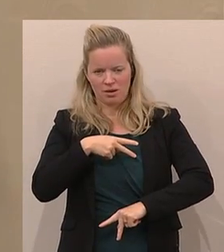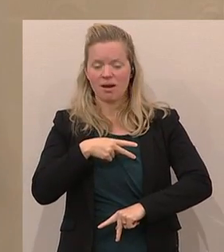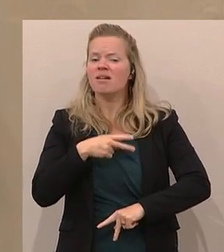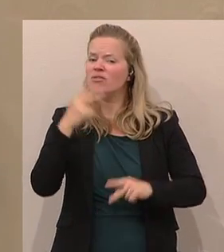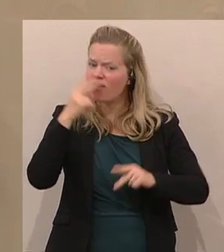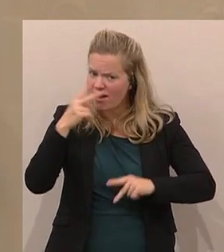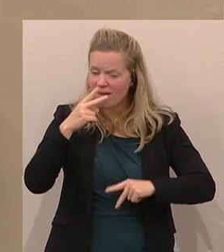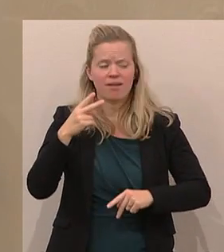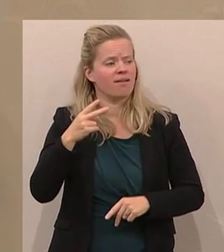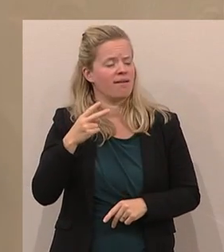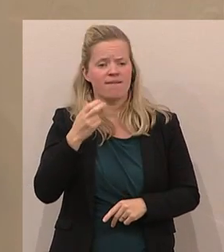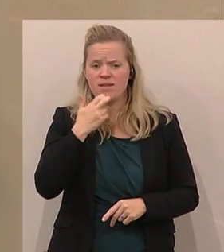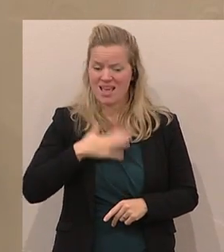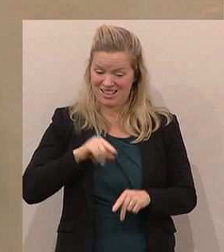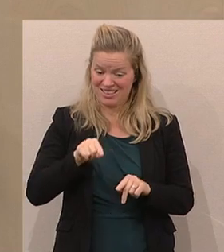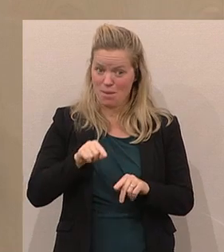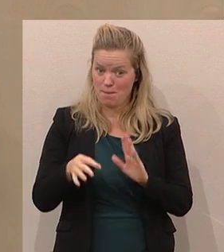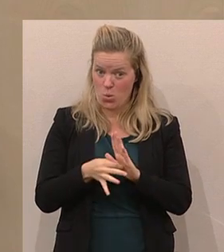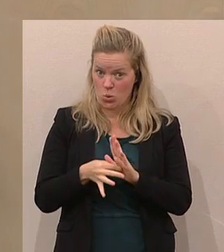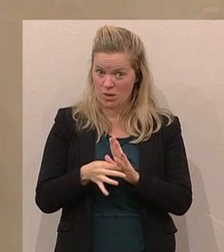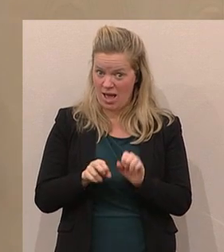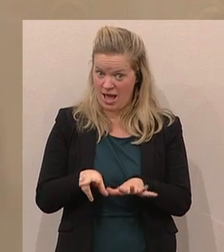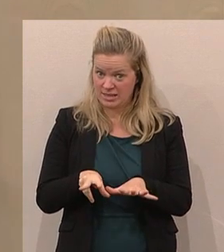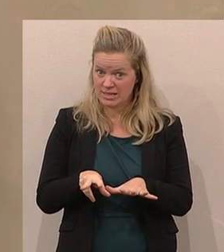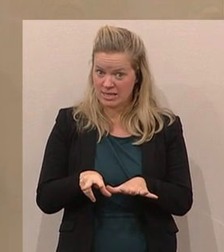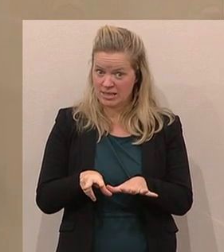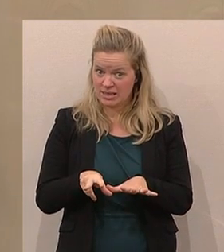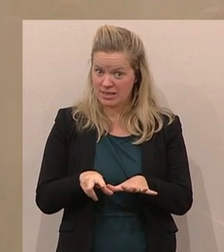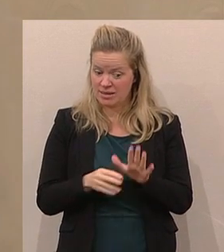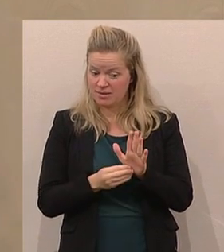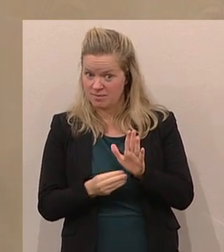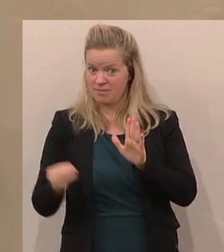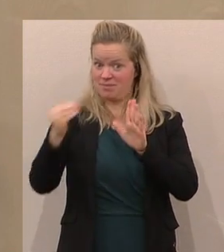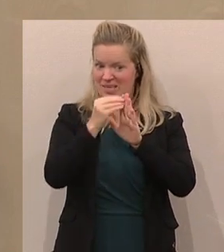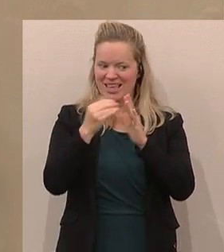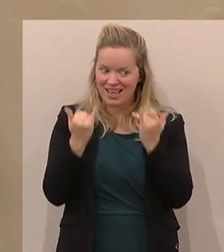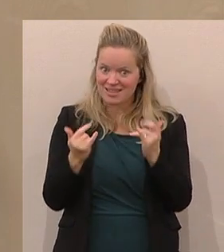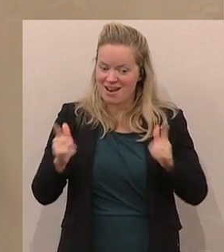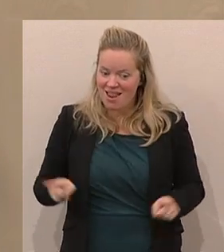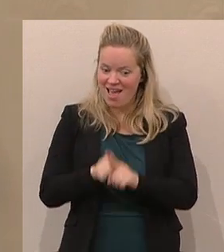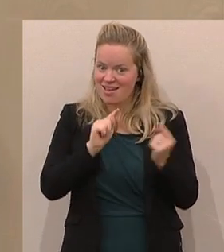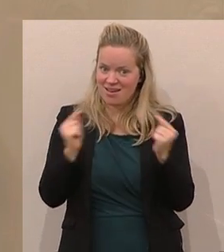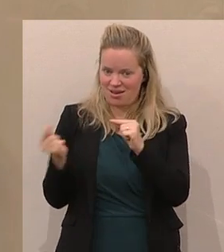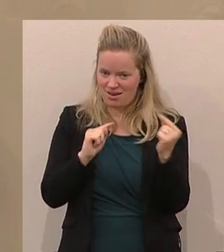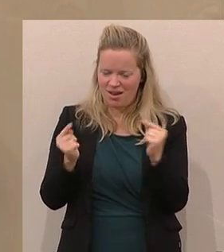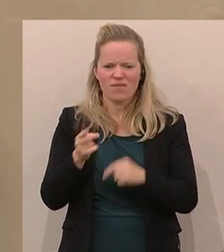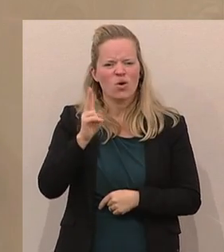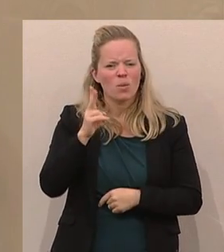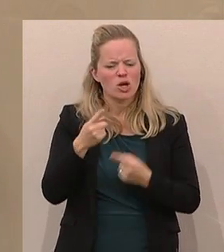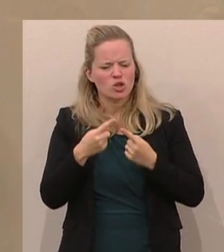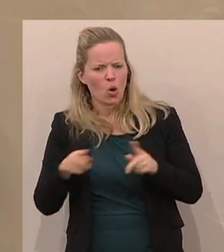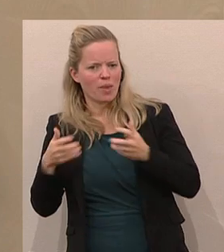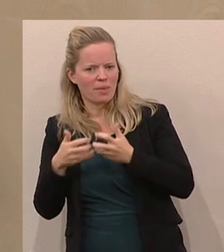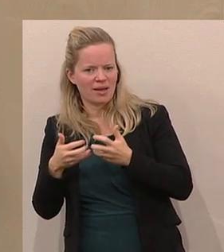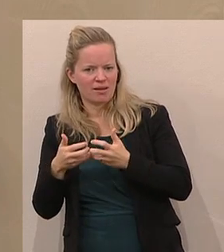hätten wir sehr gerne über diesen Tagesordnungspunkt 18 jetzt schon diskutiert, worum geht es da. Da geht es um einen Sonderbericht, einen